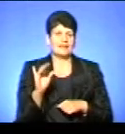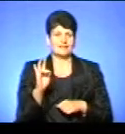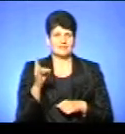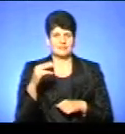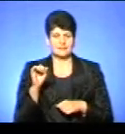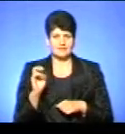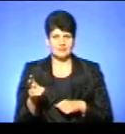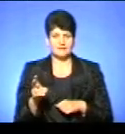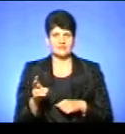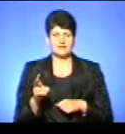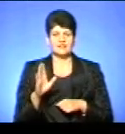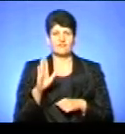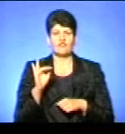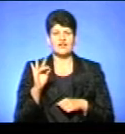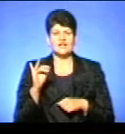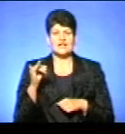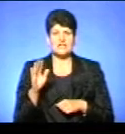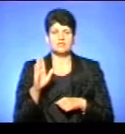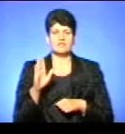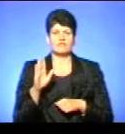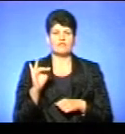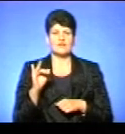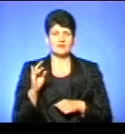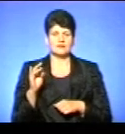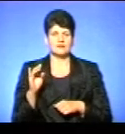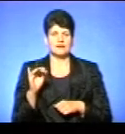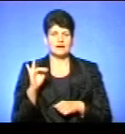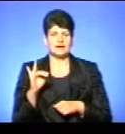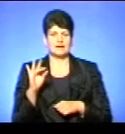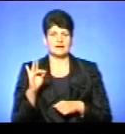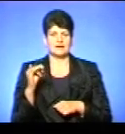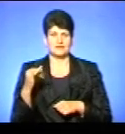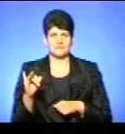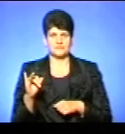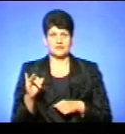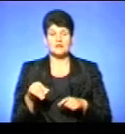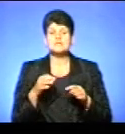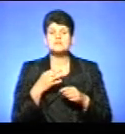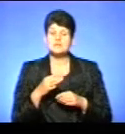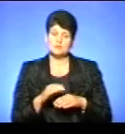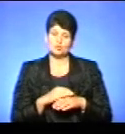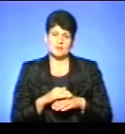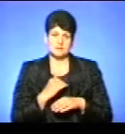Так само «Вирій-Ірій» та ще кілька інших прикладів. От, власне, розкажіть, будь ласка,